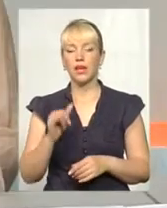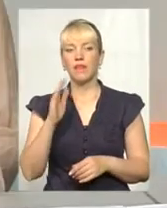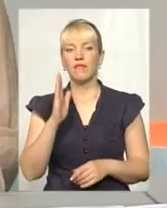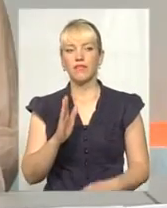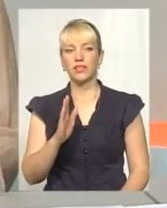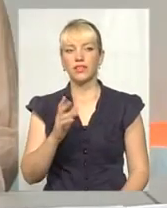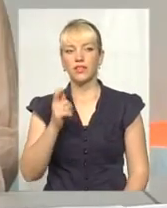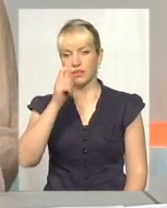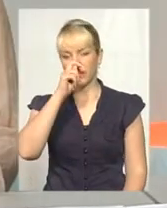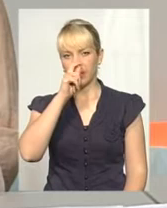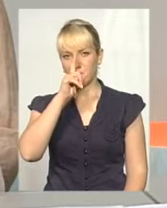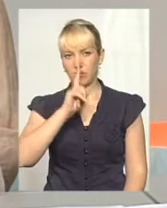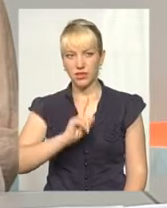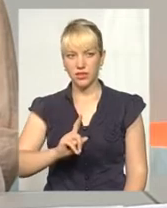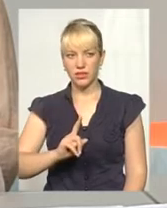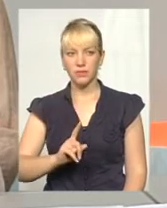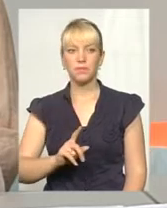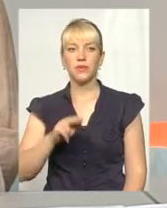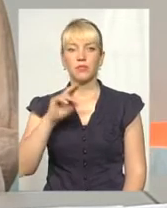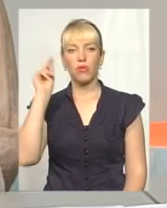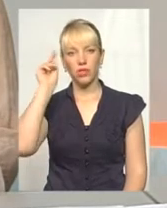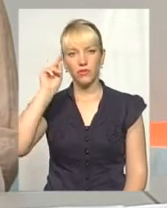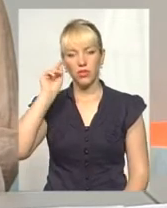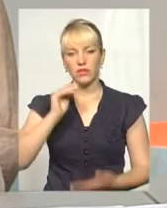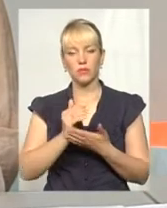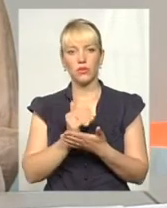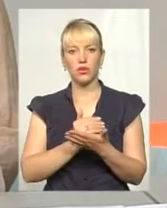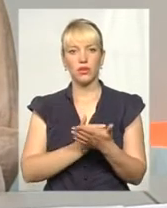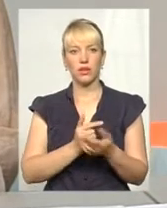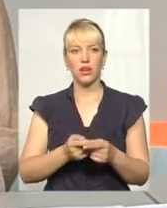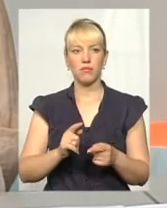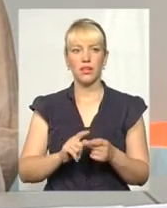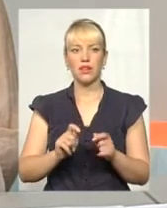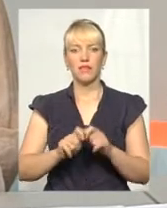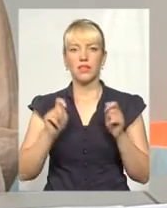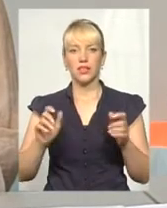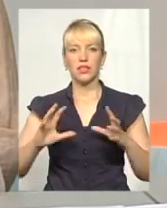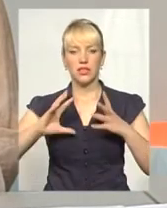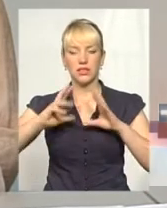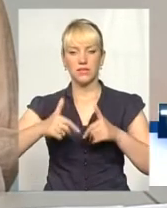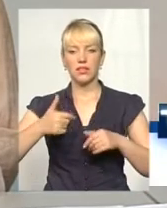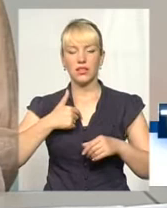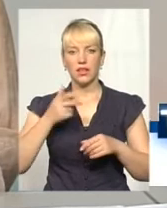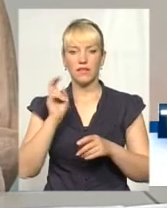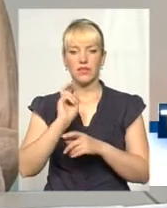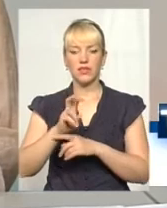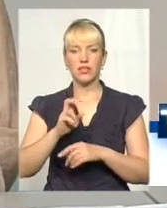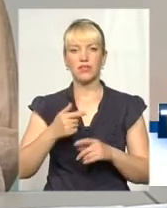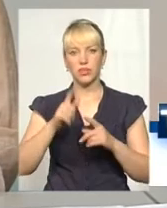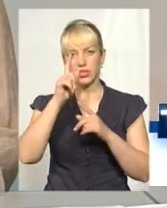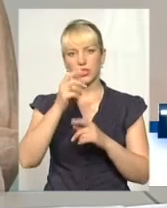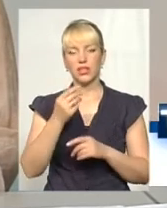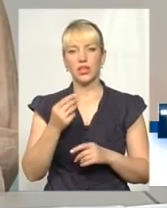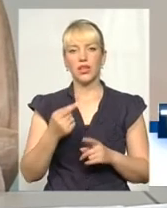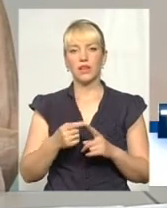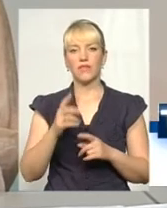квітні місяці по навчальній програмі Open World, відкритий світ, я відвідав штат Каліфорнія у